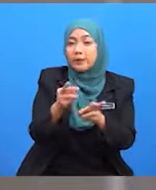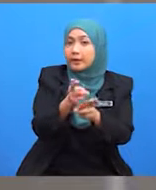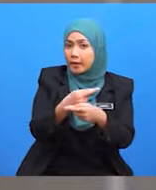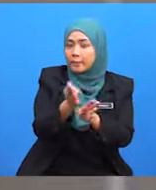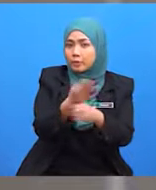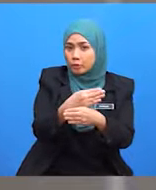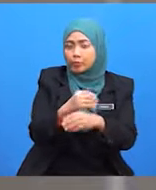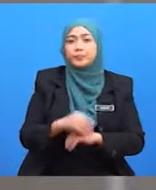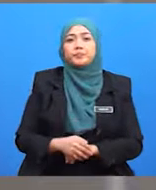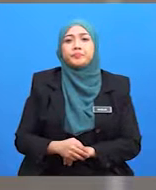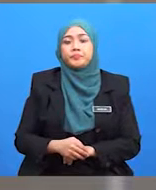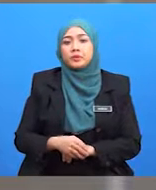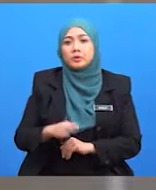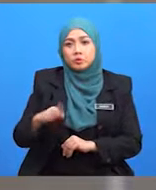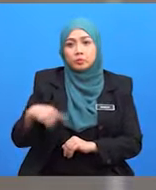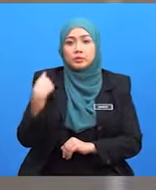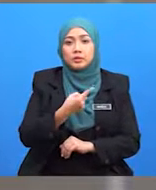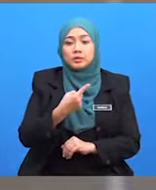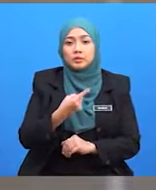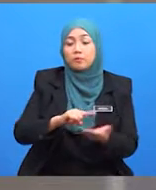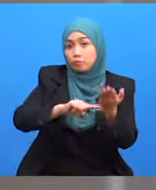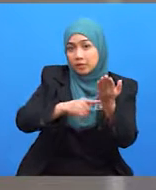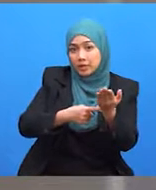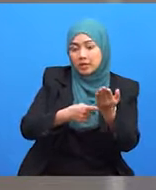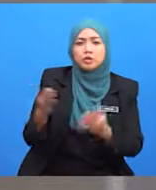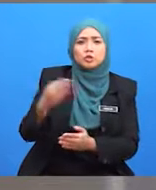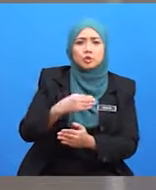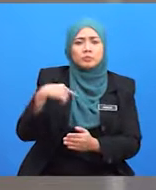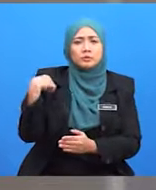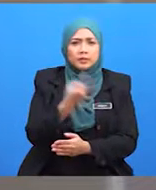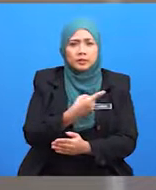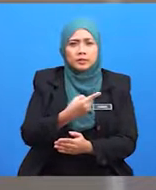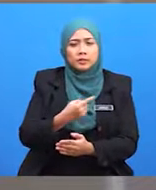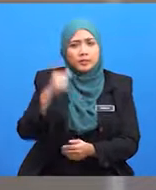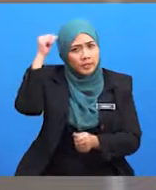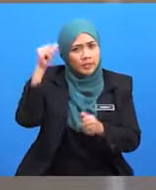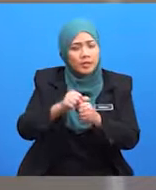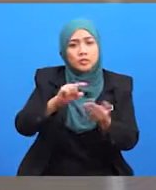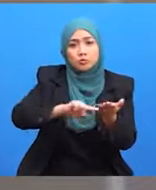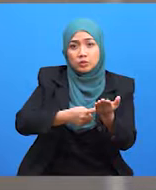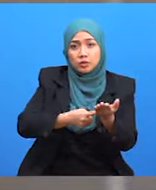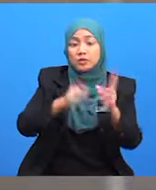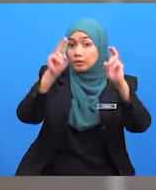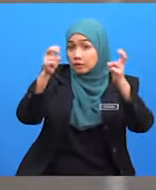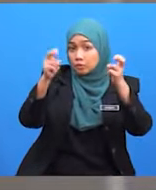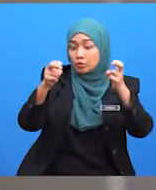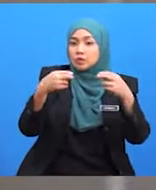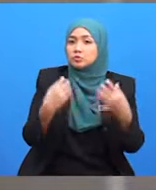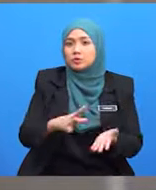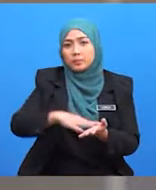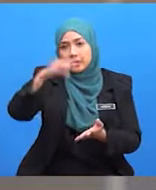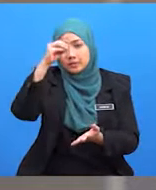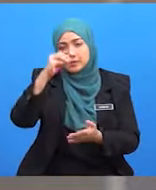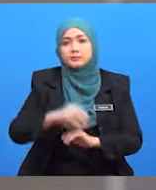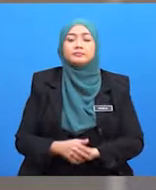Sebelum memulakan sesi kita pada hari ini, jom kita imbas kembali topik yang telah kita belajar bagi sesi yang